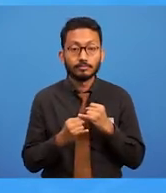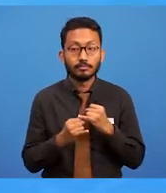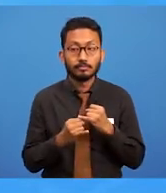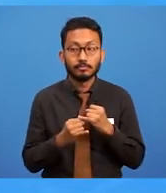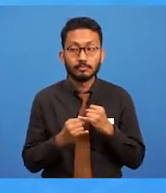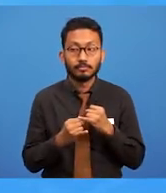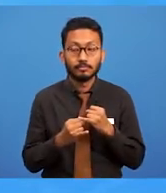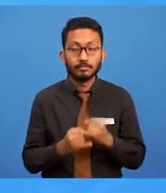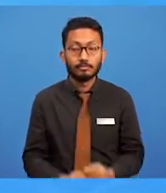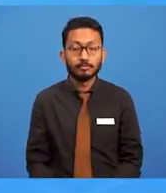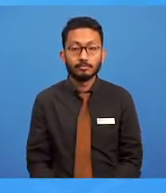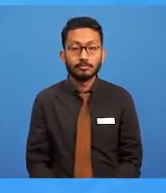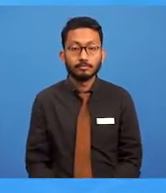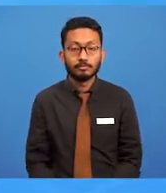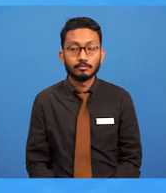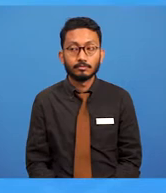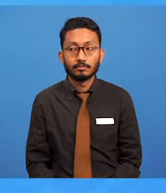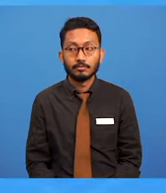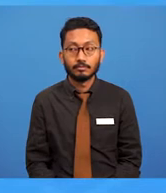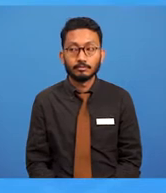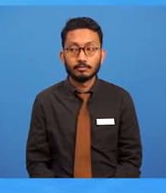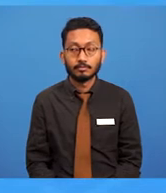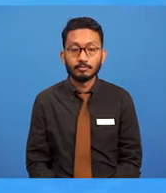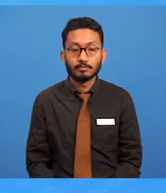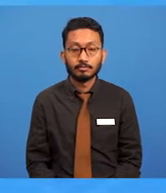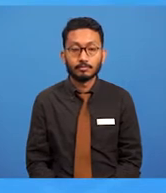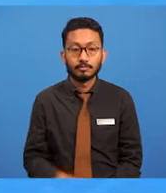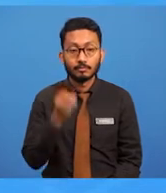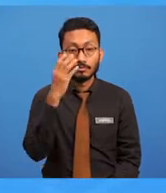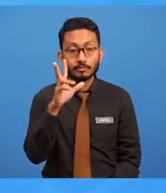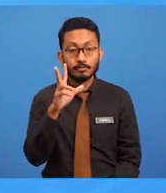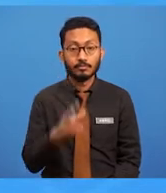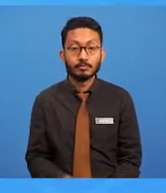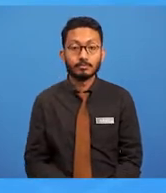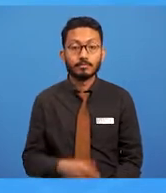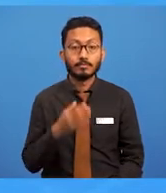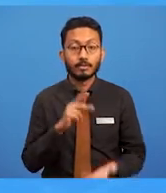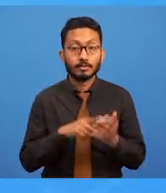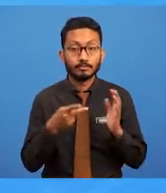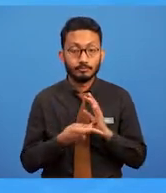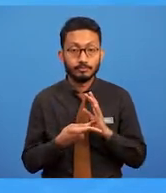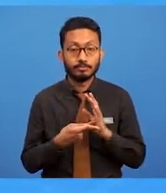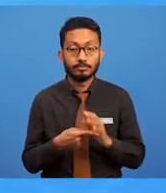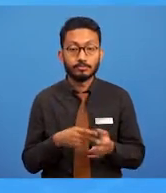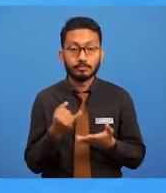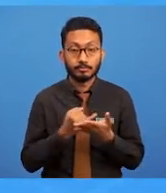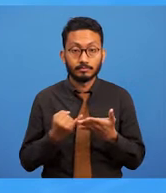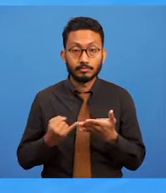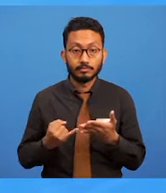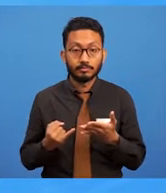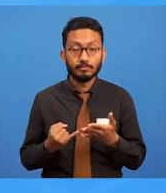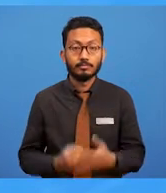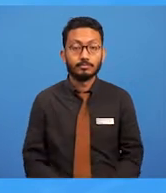berbunyi begini. Nyatakan tiga konsep lukisan. Apa